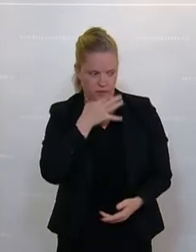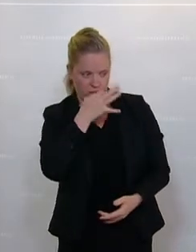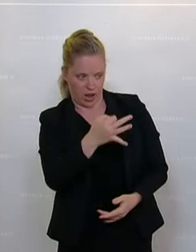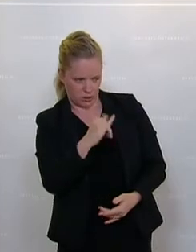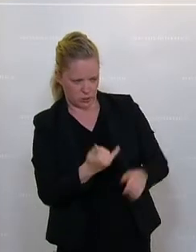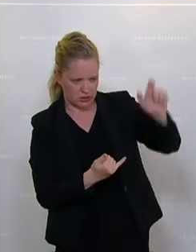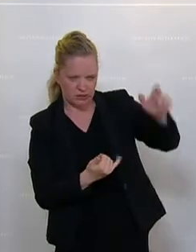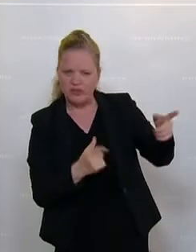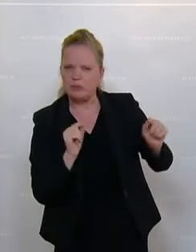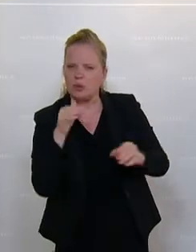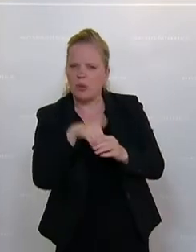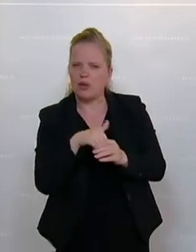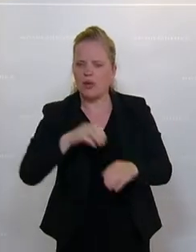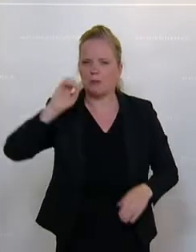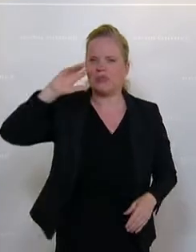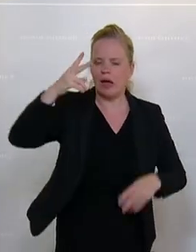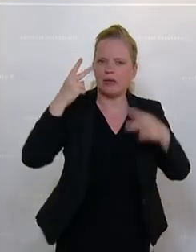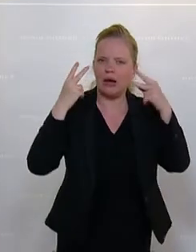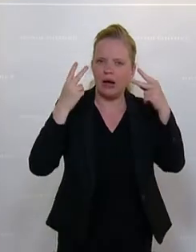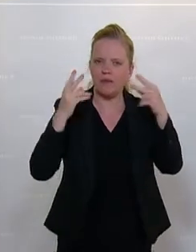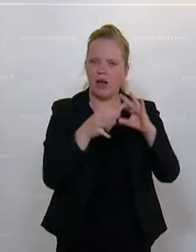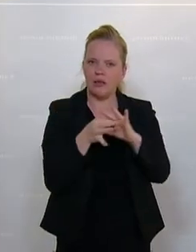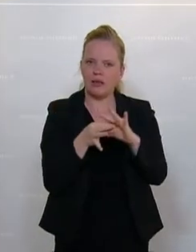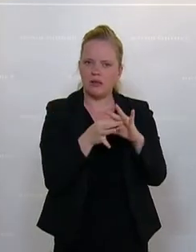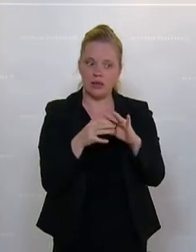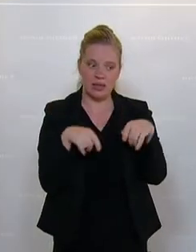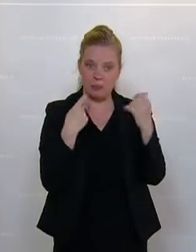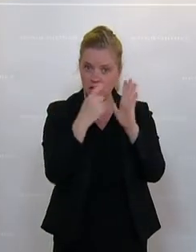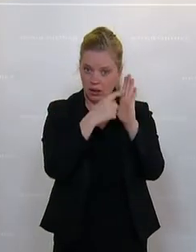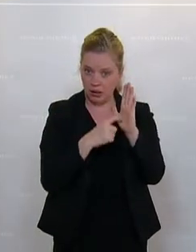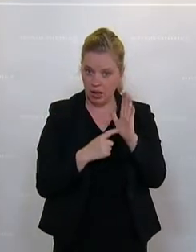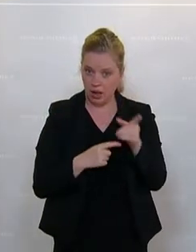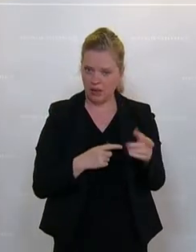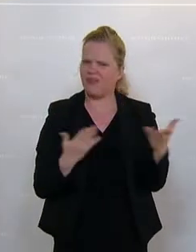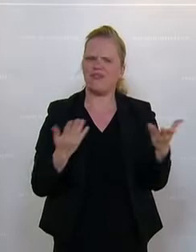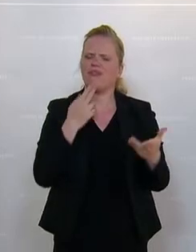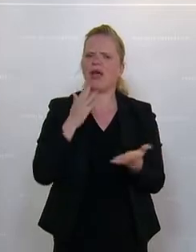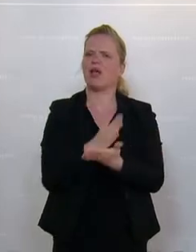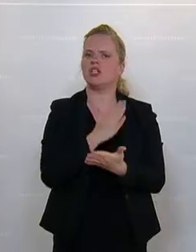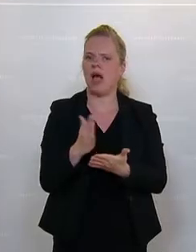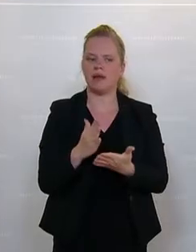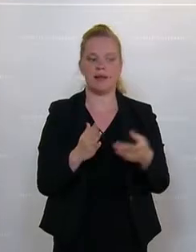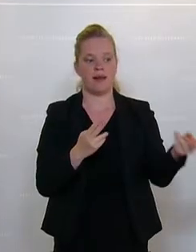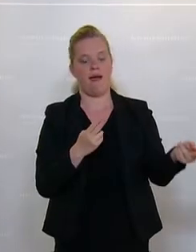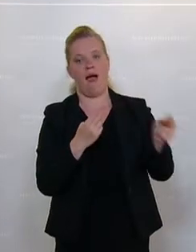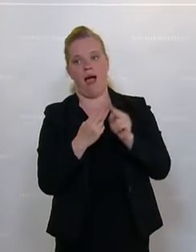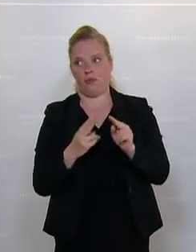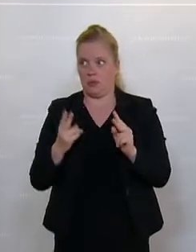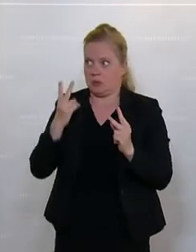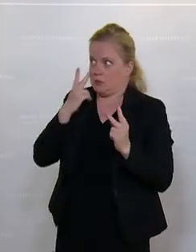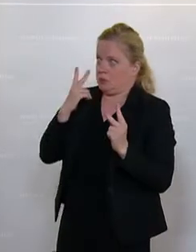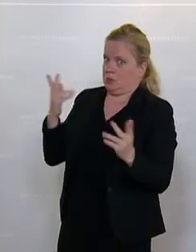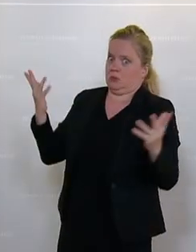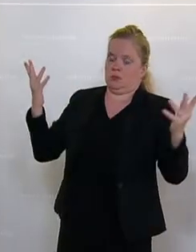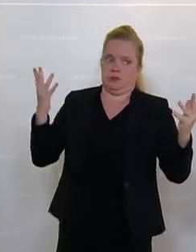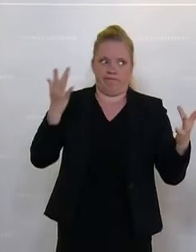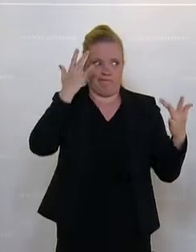was ist das eigentlich abstrakt relevant? Gibt es da Kriterien dazu, wer entscheidet das? Da kommt dann das große Schauen und alle sagen,